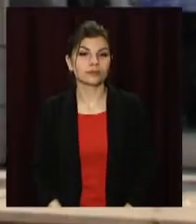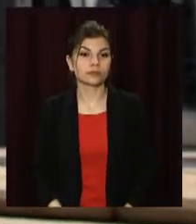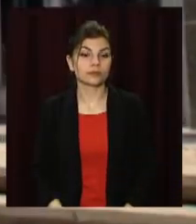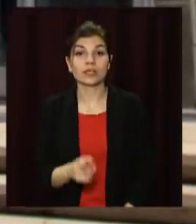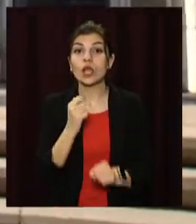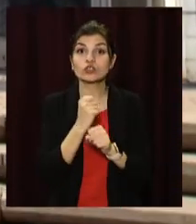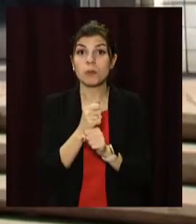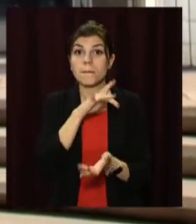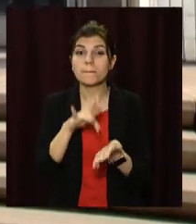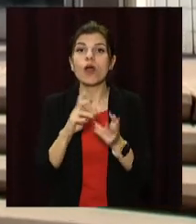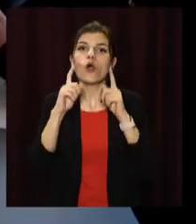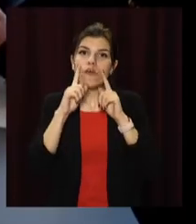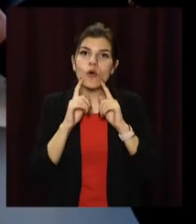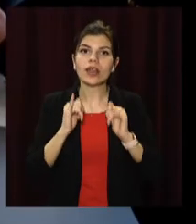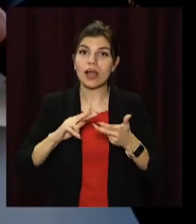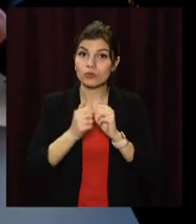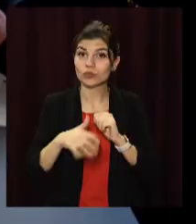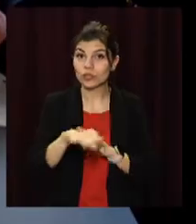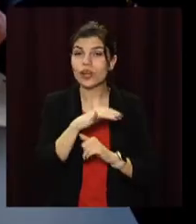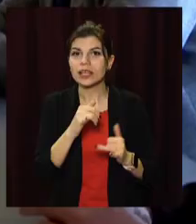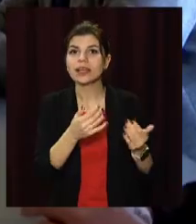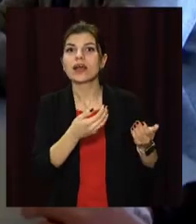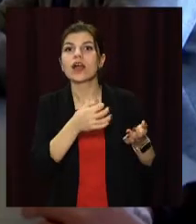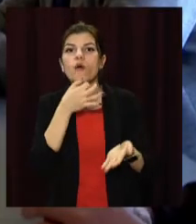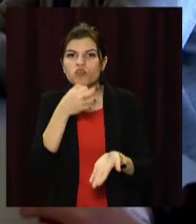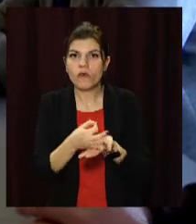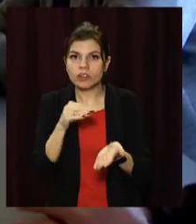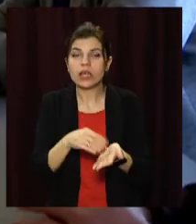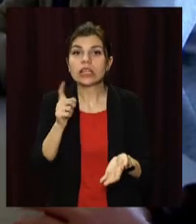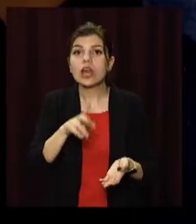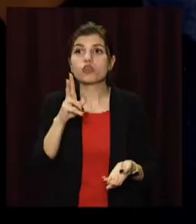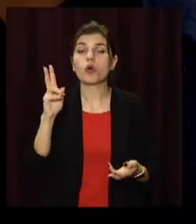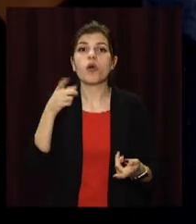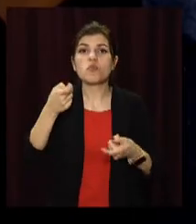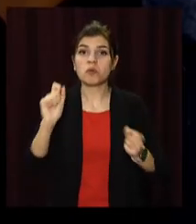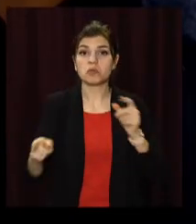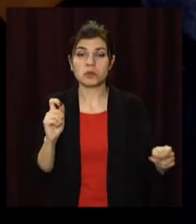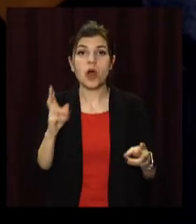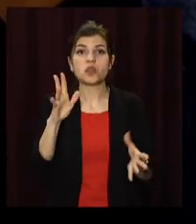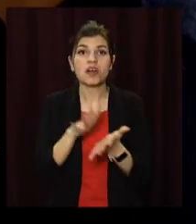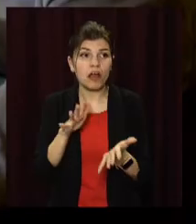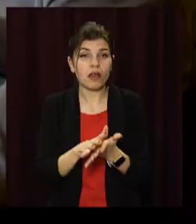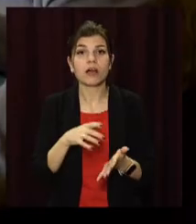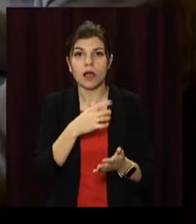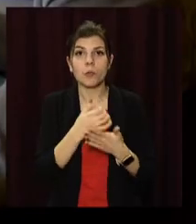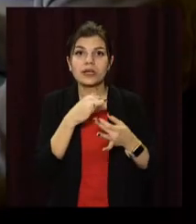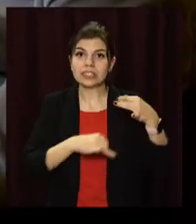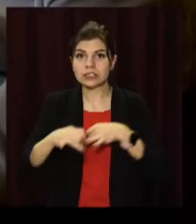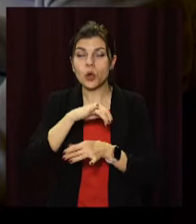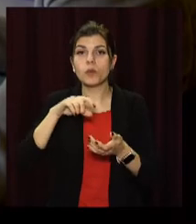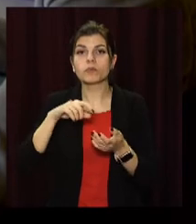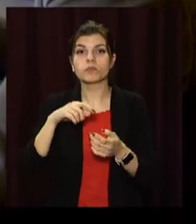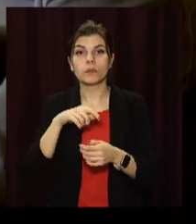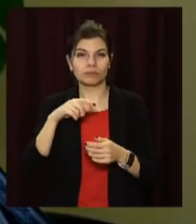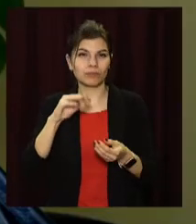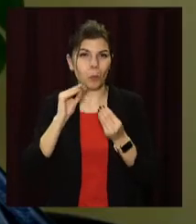Зробити місто комфортним для кам'янчан і притягти до відповідальності тих, хто засмічує Кам'янське. Про це говорили на засіданні постійної